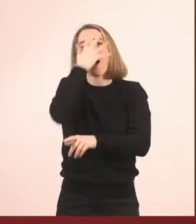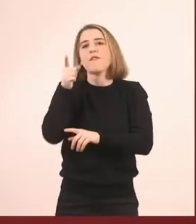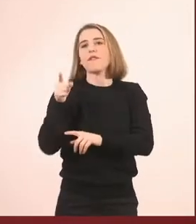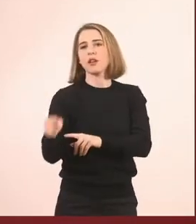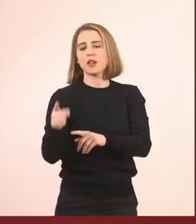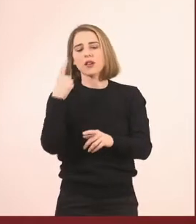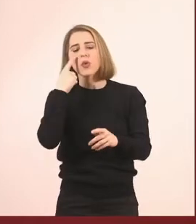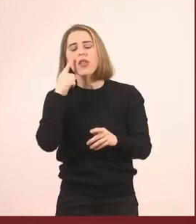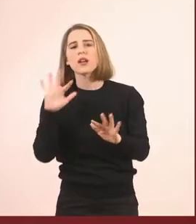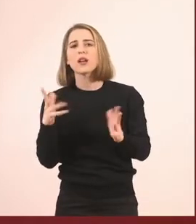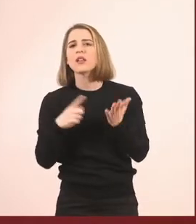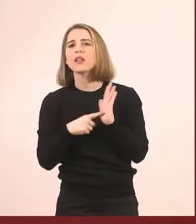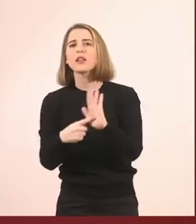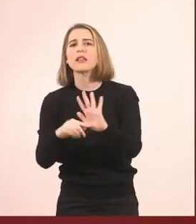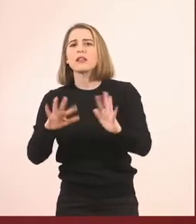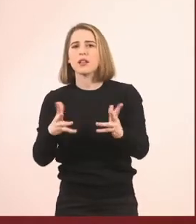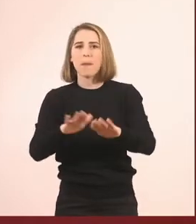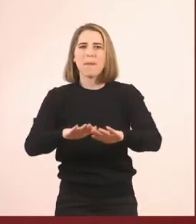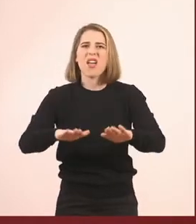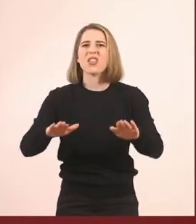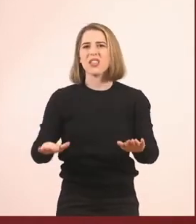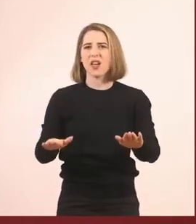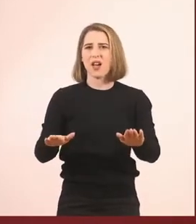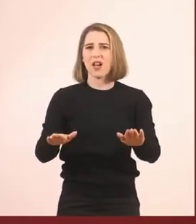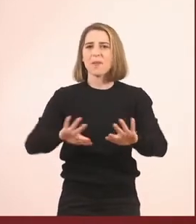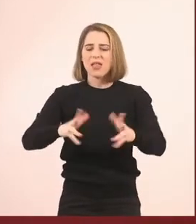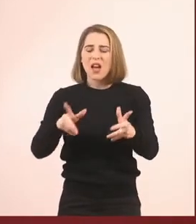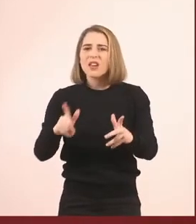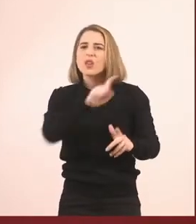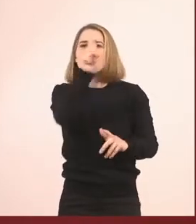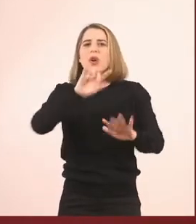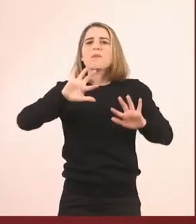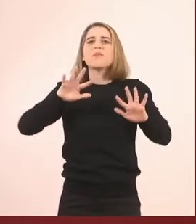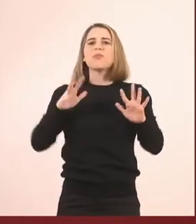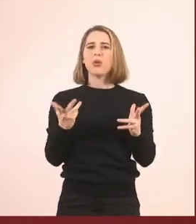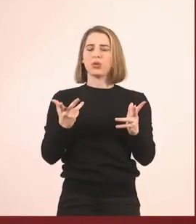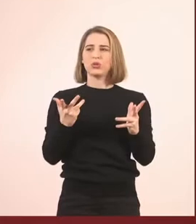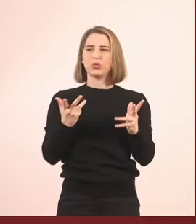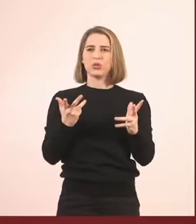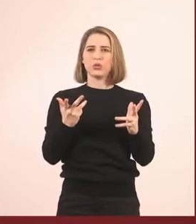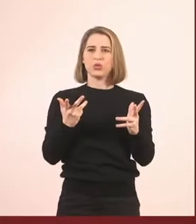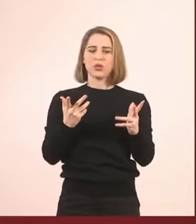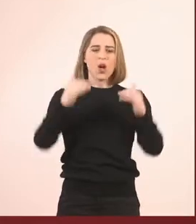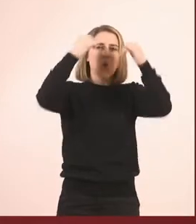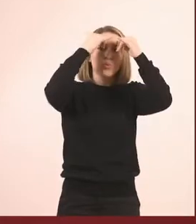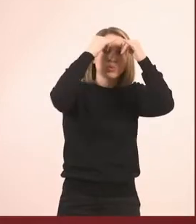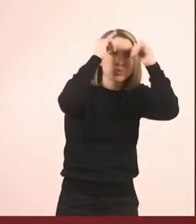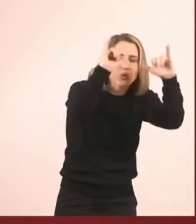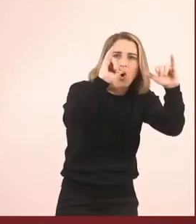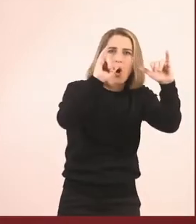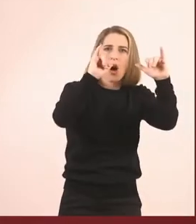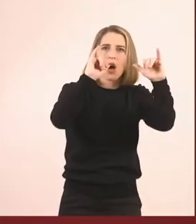εκεί. Μπορεί να είναι αυτός ο δεύτερος ήρωος πνεύματος σύγχρονο. Τον πάει και τον δείχνει πόσες είναι τα ζώα που